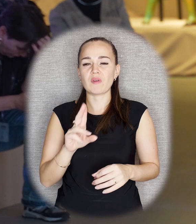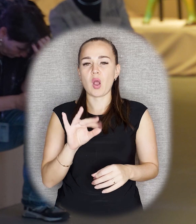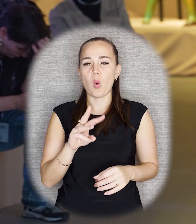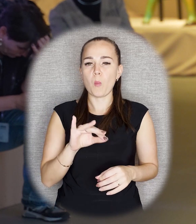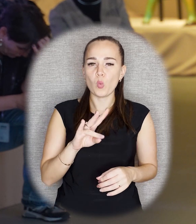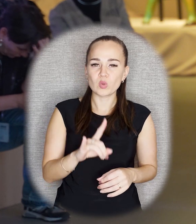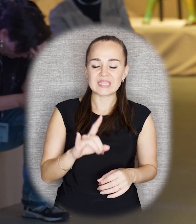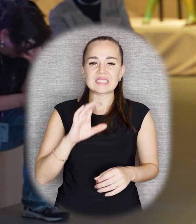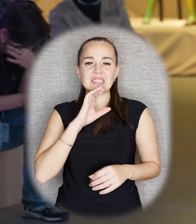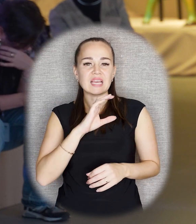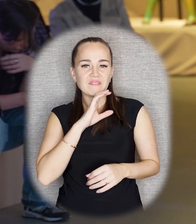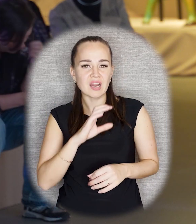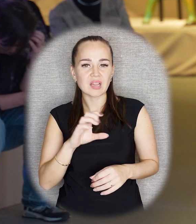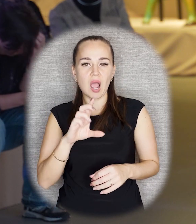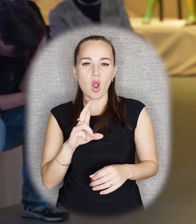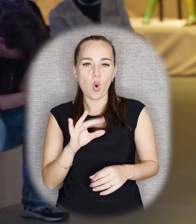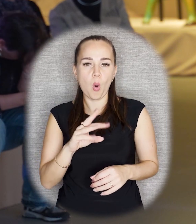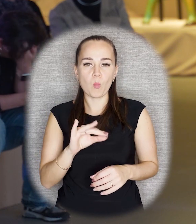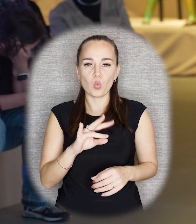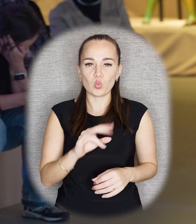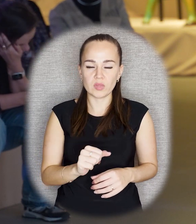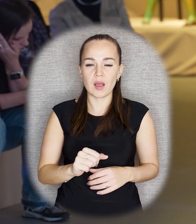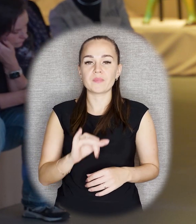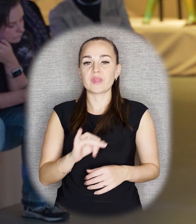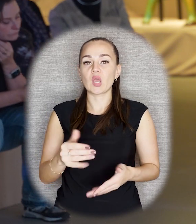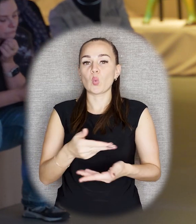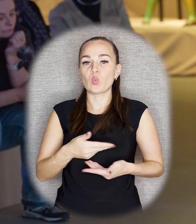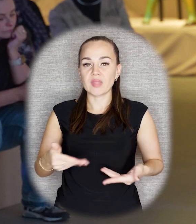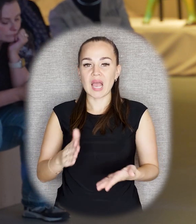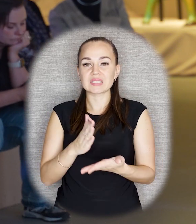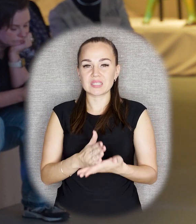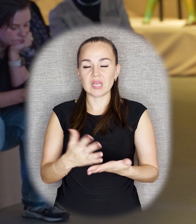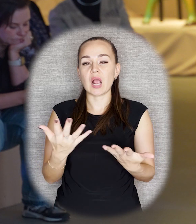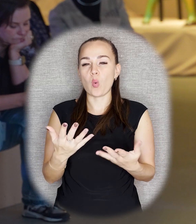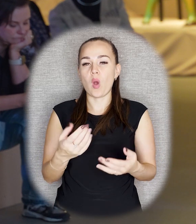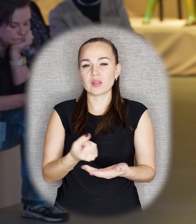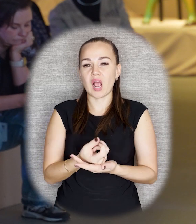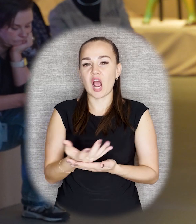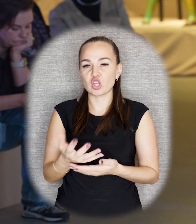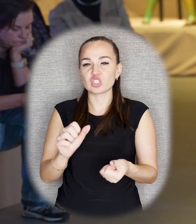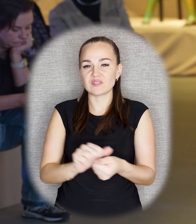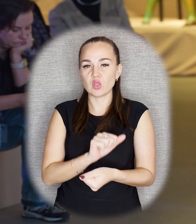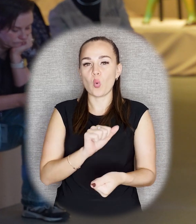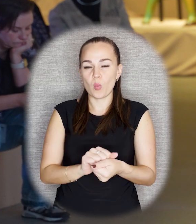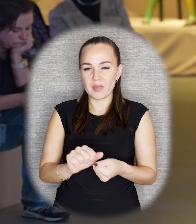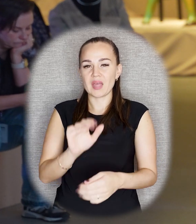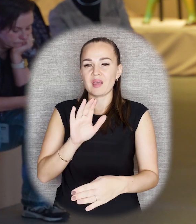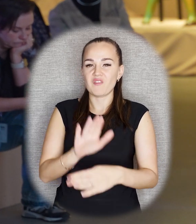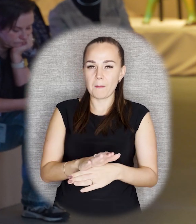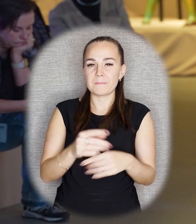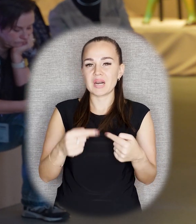«Северная коммуна» и другие издания. И у нас есть какое-то количество документов,